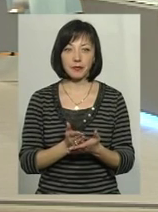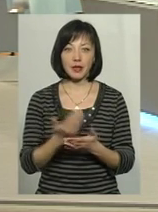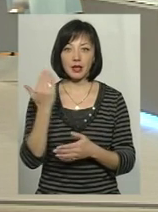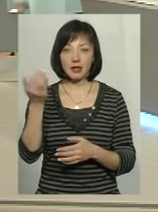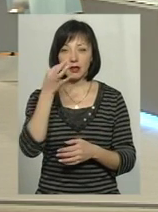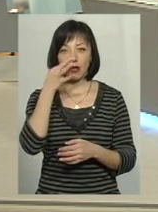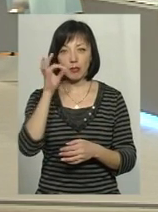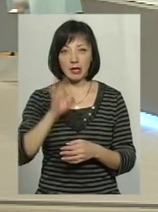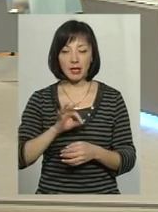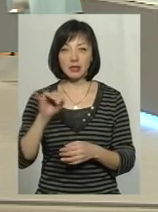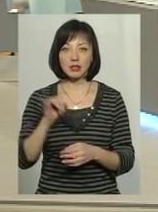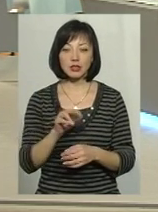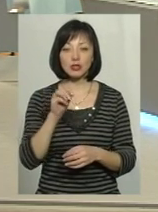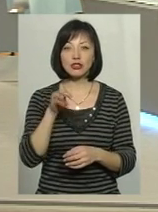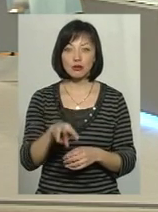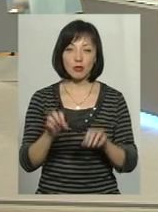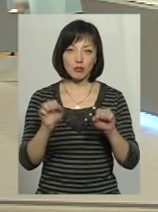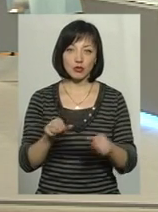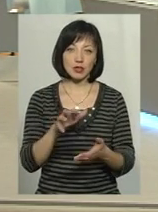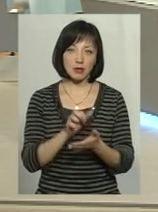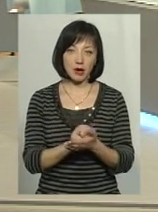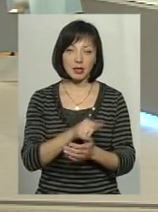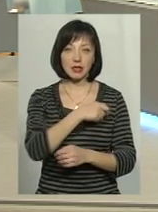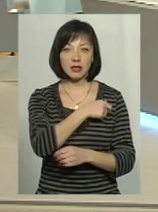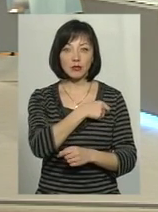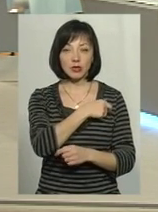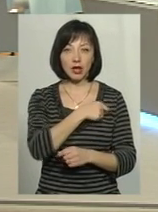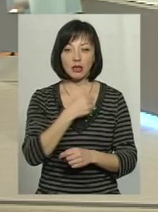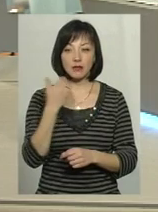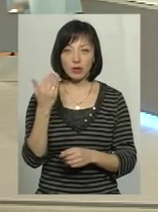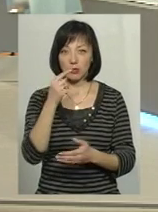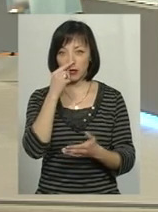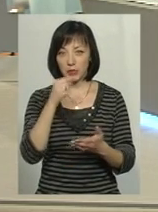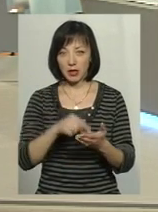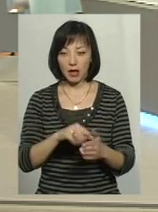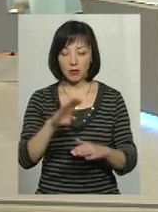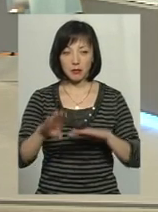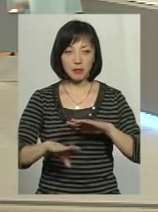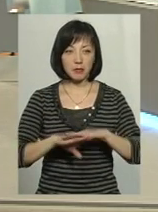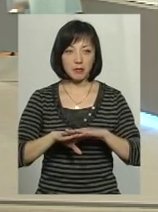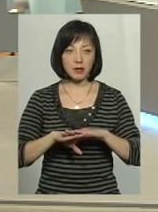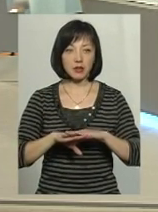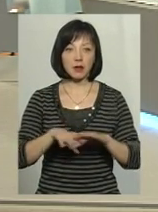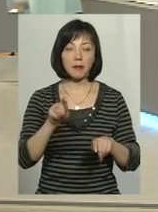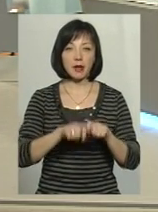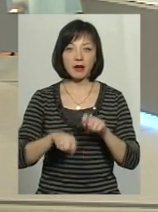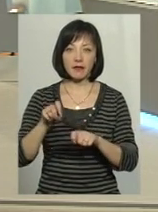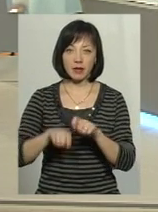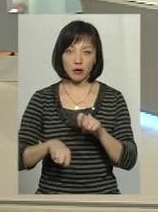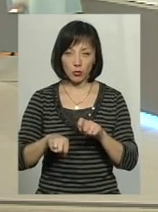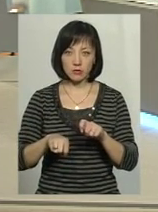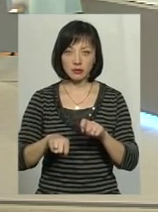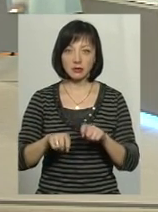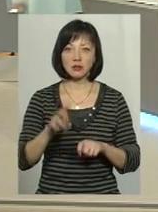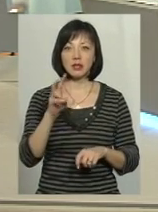компетентність і чим вони можуть займатися. Тому депутати, вони підпадають прямо під перевірку, так,